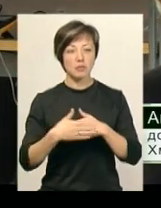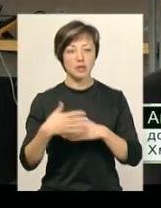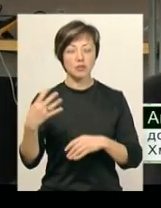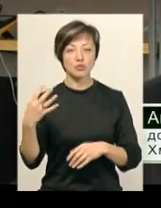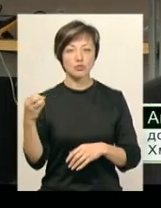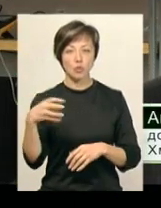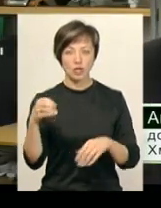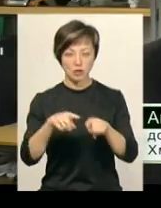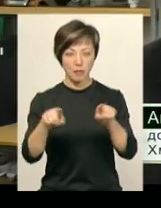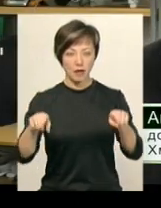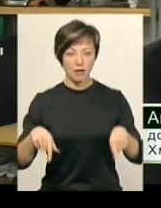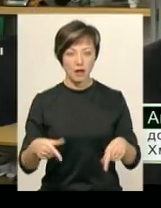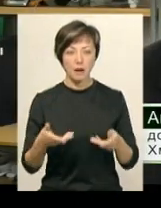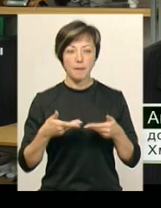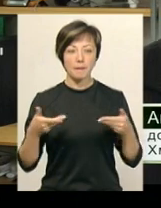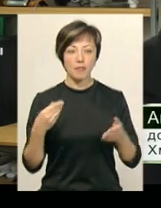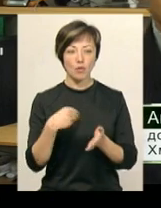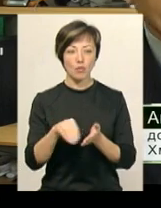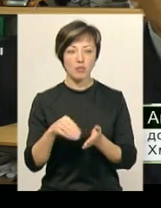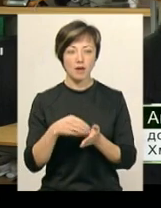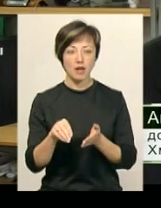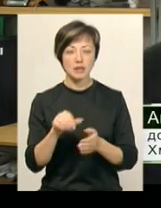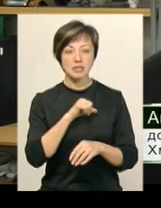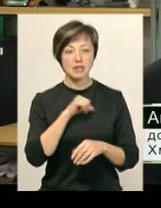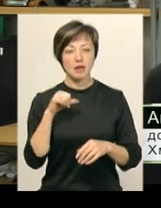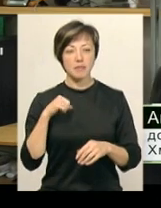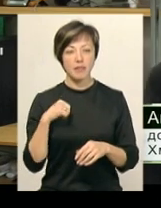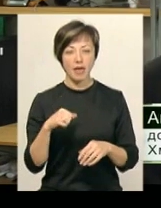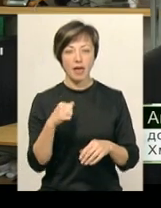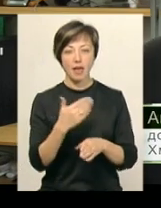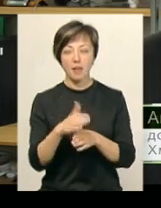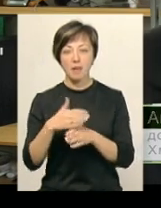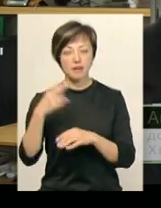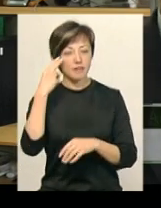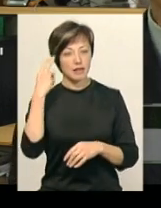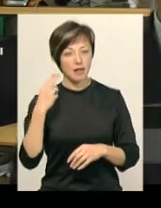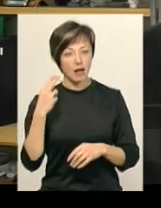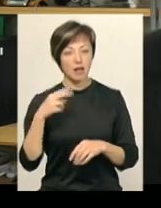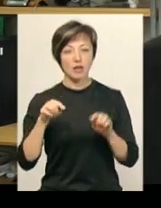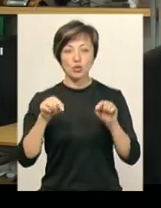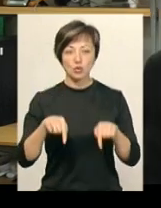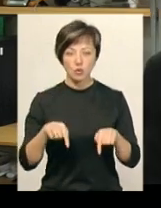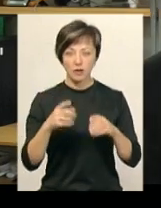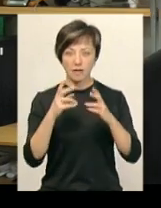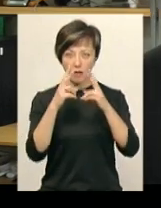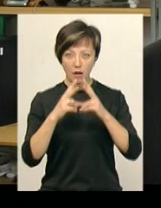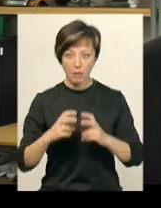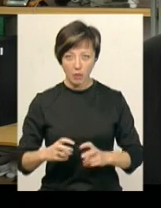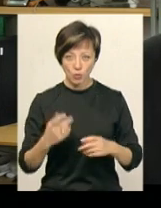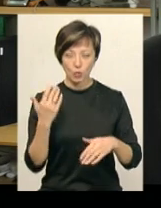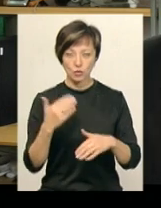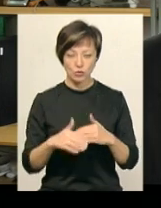сонячних панелей. Ми купували самі елементи в Китаї, потім тут в лабораторії вже